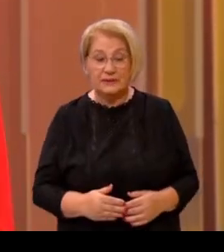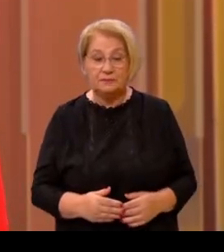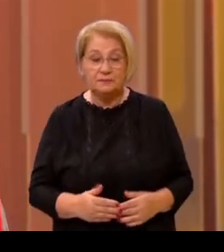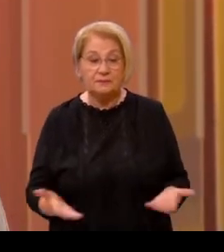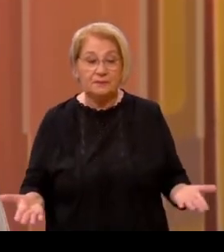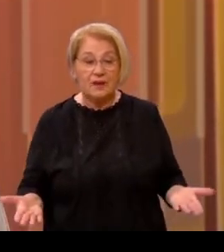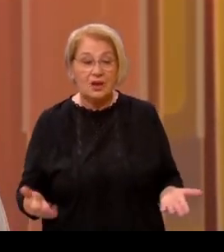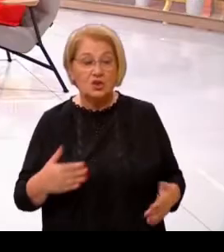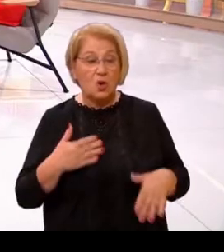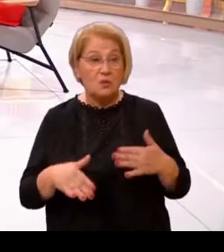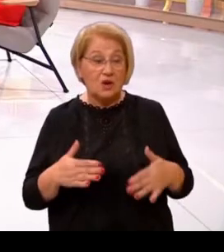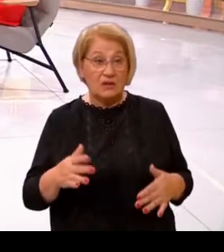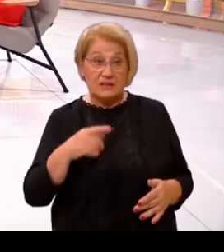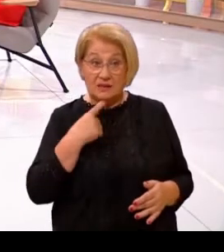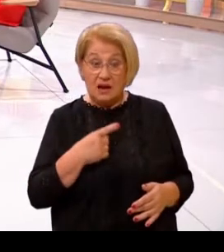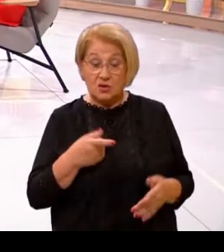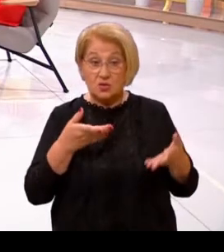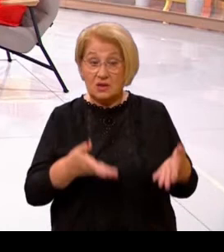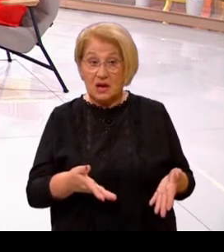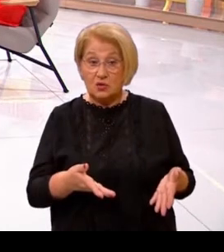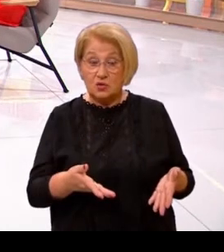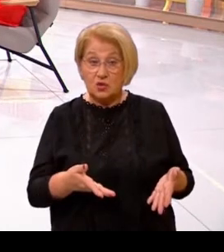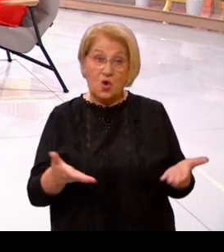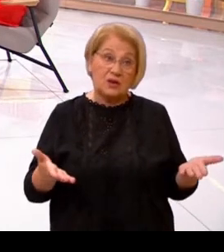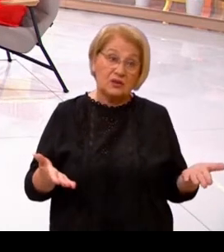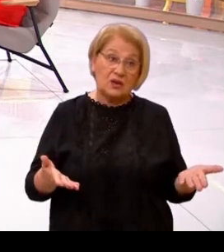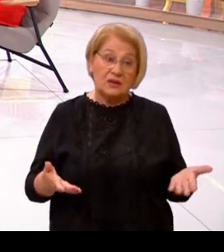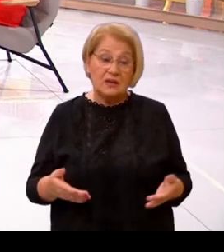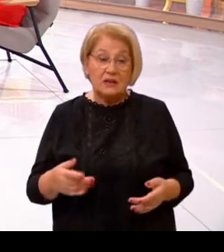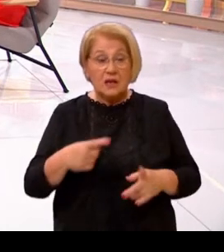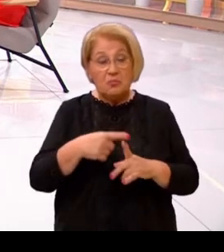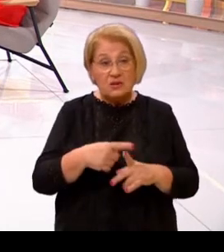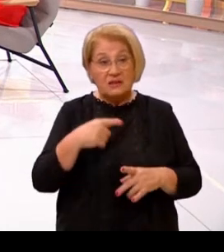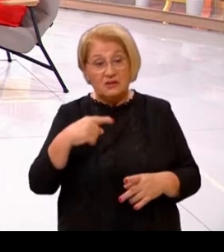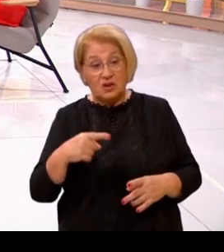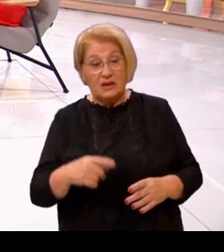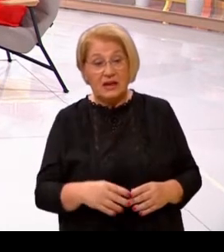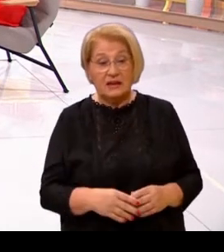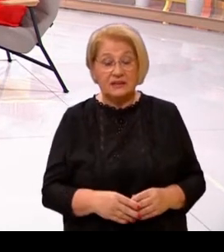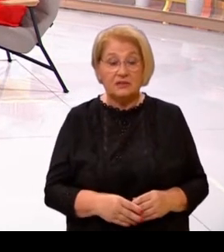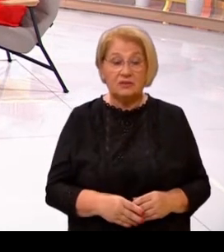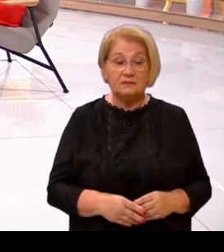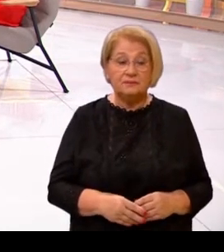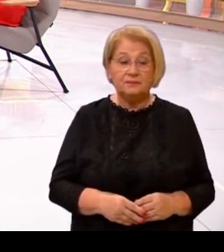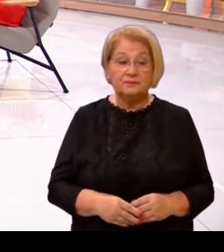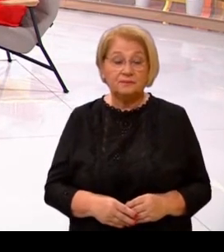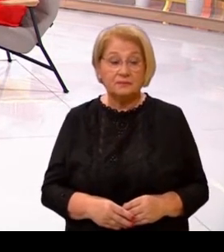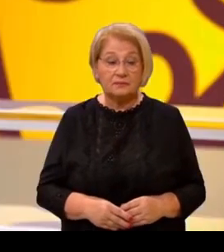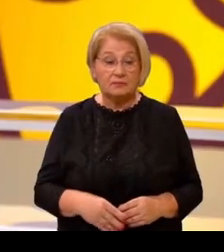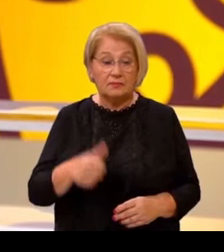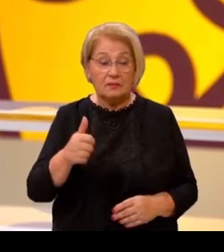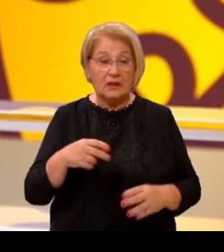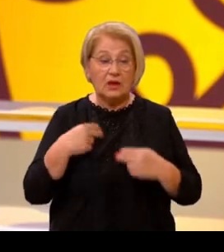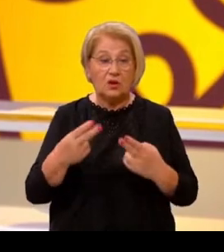proračun. Što umirovljenici kažu, kako su oni na sve to odreagirali? I pozitivno i negativno na ove mjere. Prije što